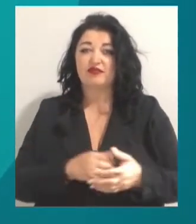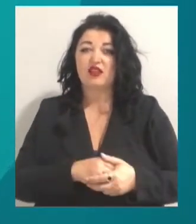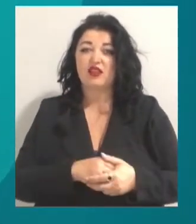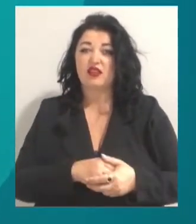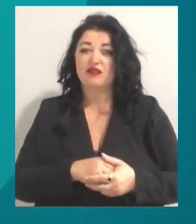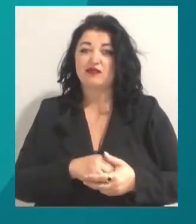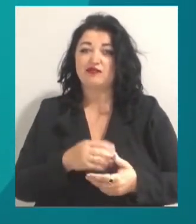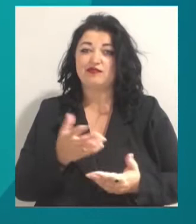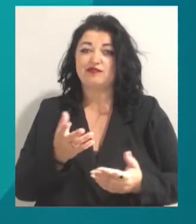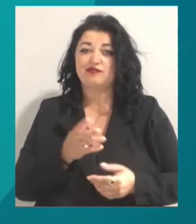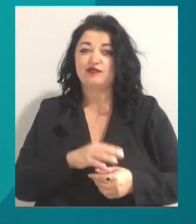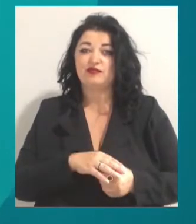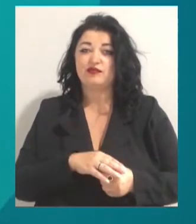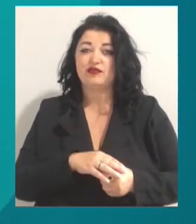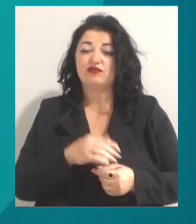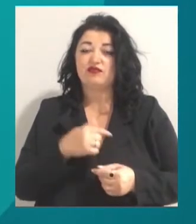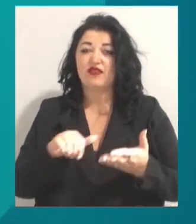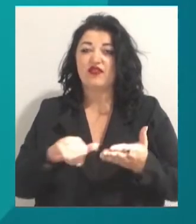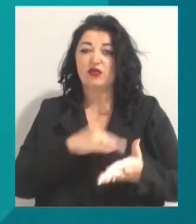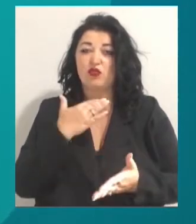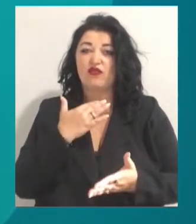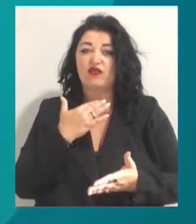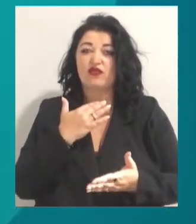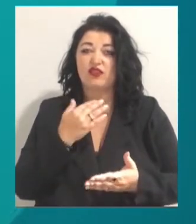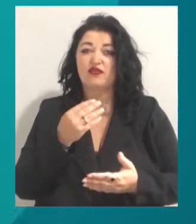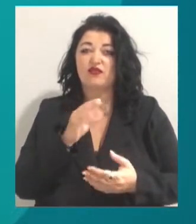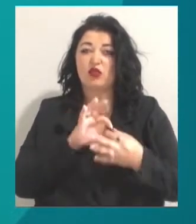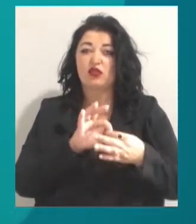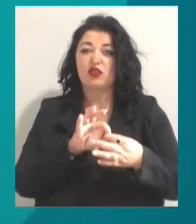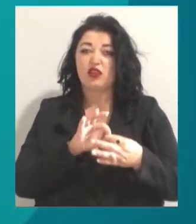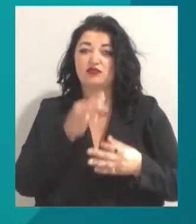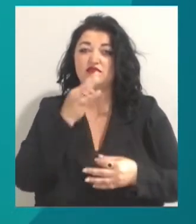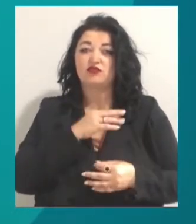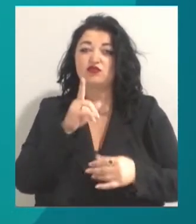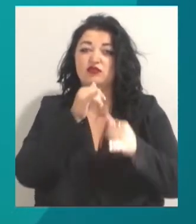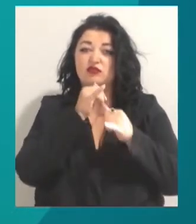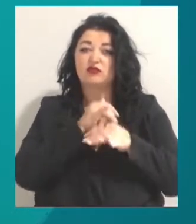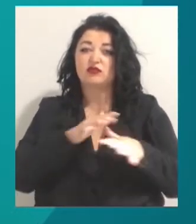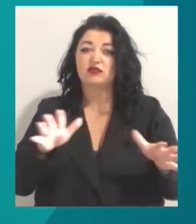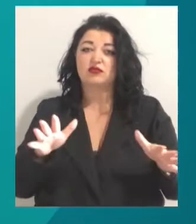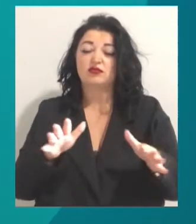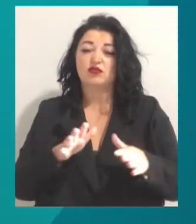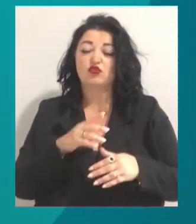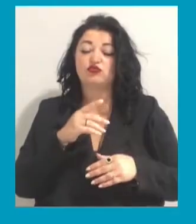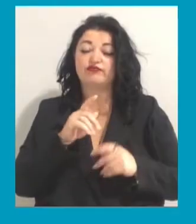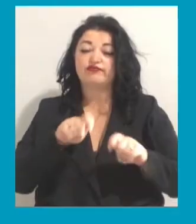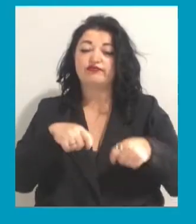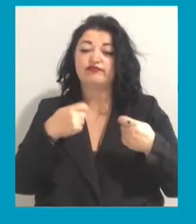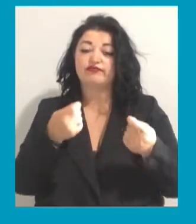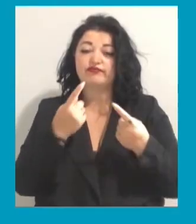У службі зі справ дітей нам відмовили у наданні контактів. Послалися на те, що не можуть розголошувати персональні дані.